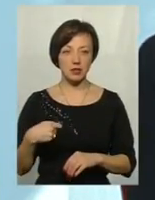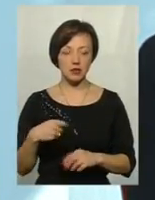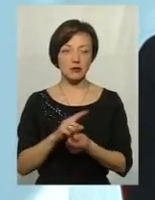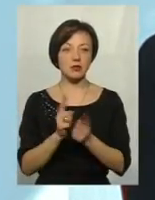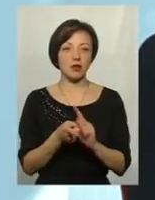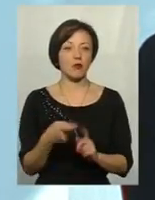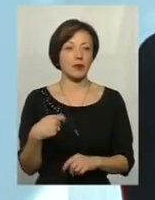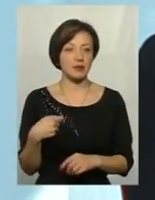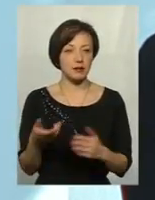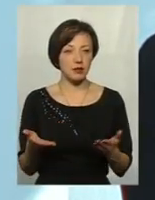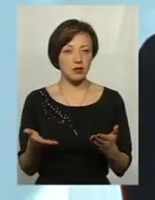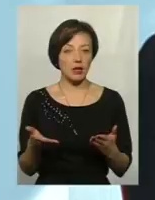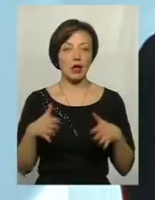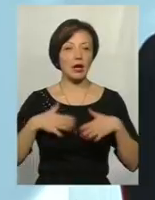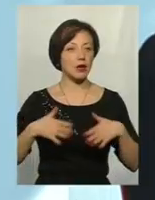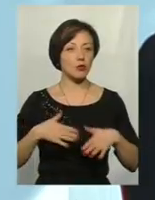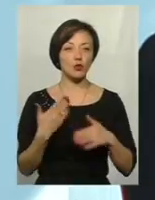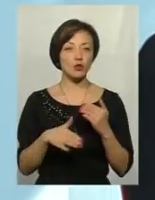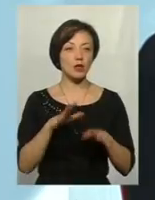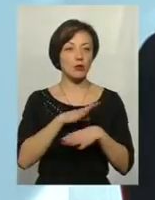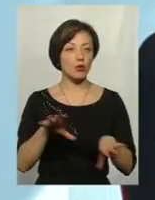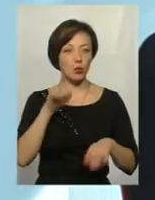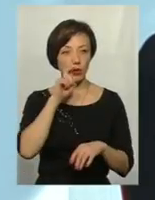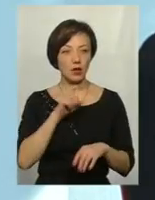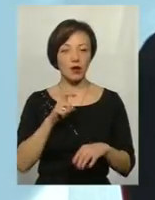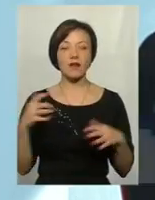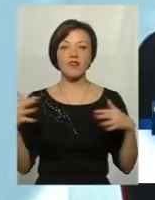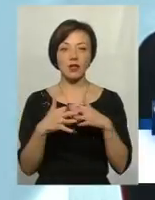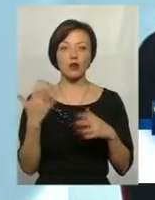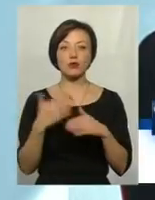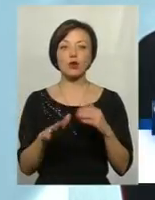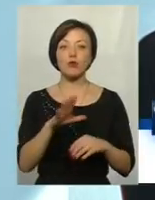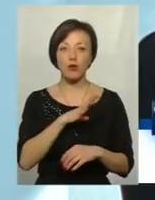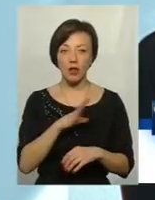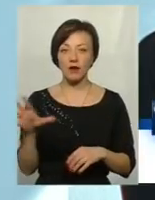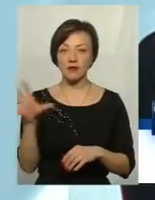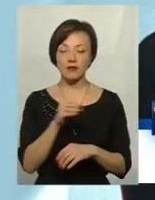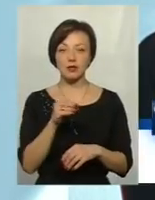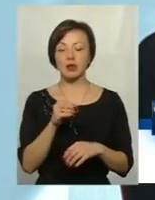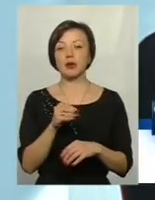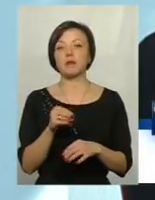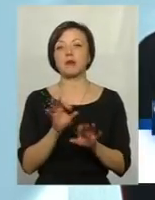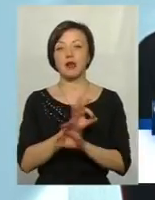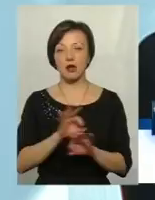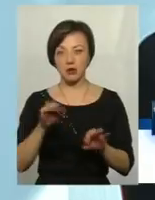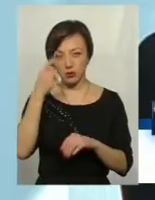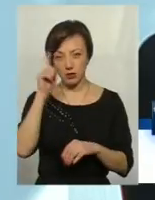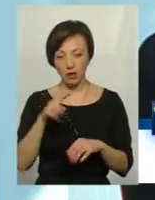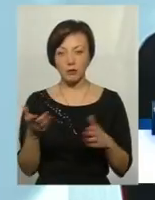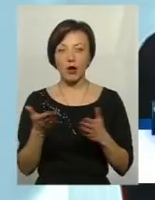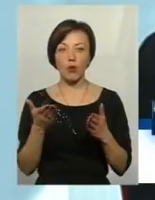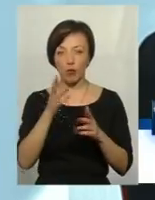президентом. Криму вже не було українського. Війна вже була. І ми всі прекрасно знаємо, з якою